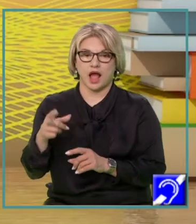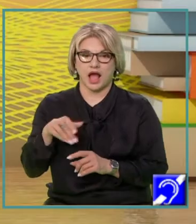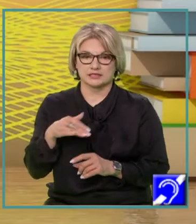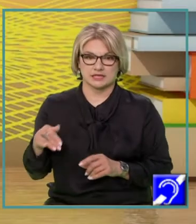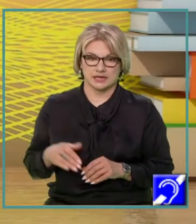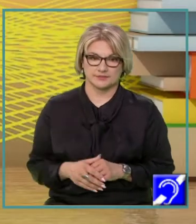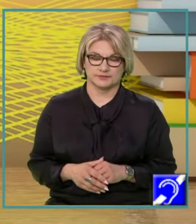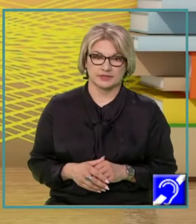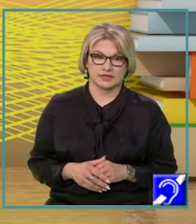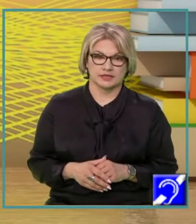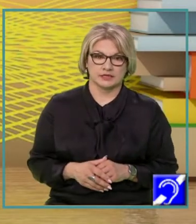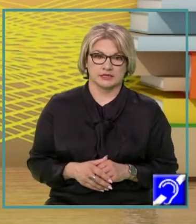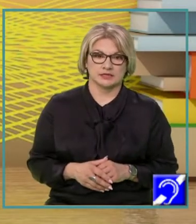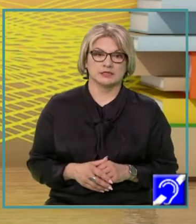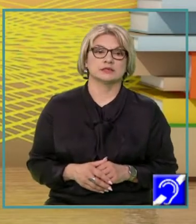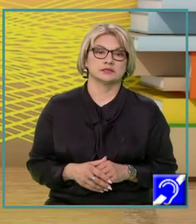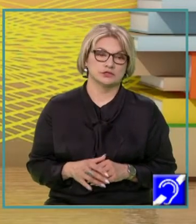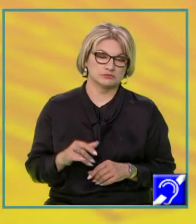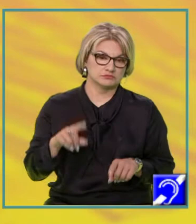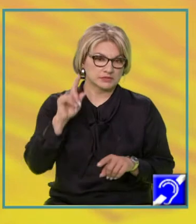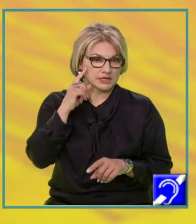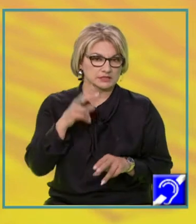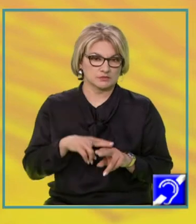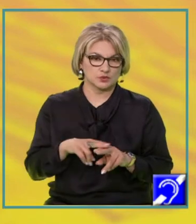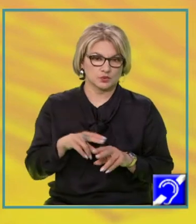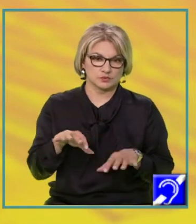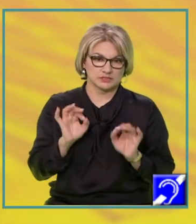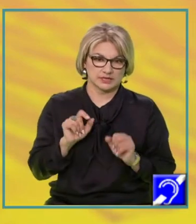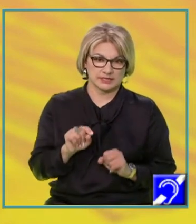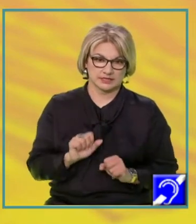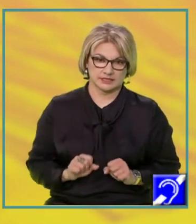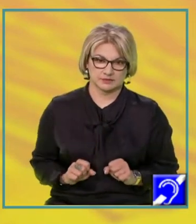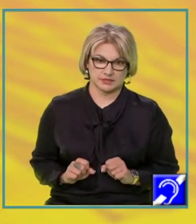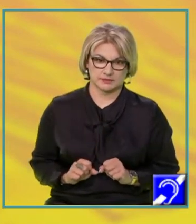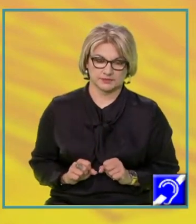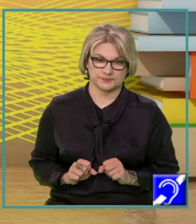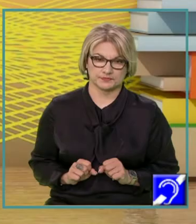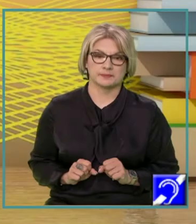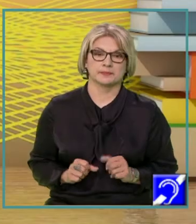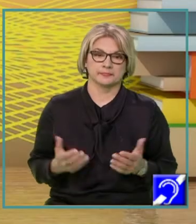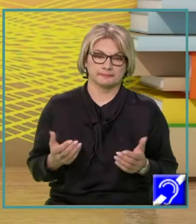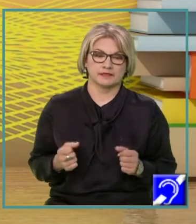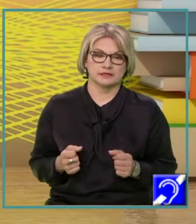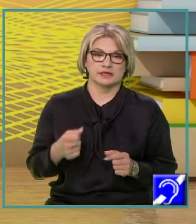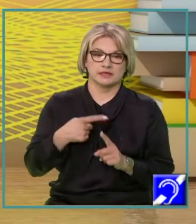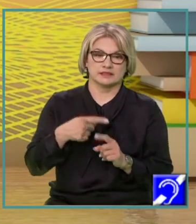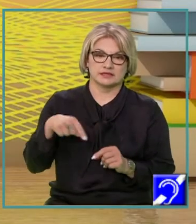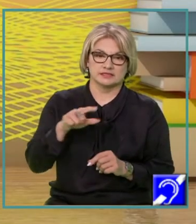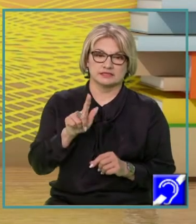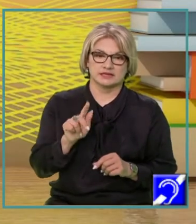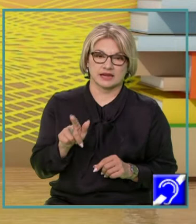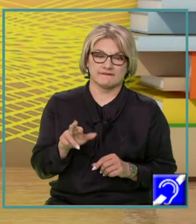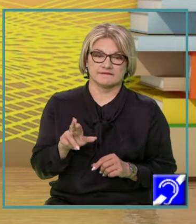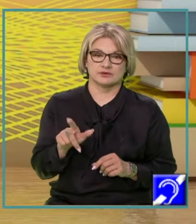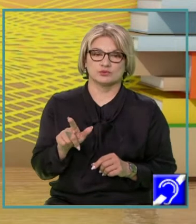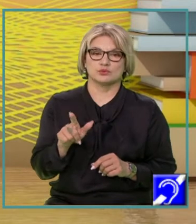și ne gândim cum să le determinăm. Așadar, intersecția graficului cu